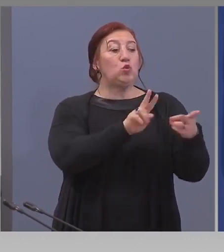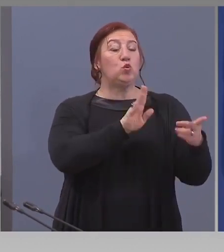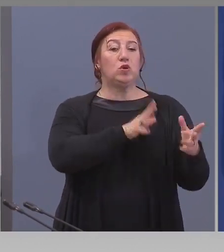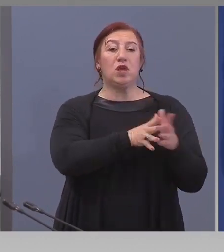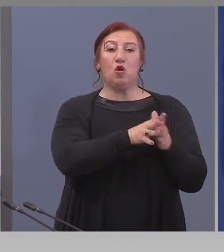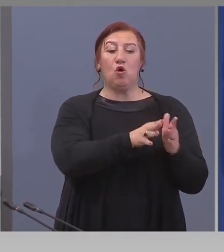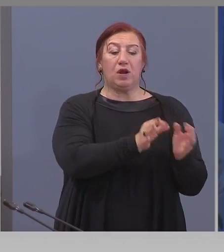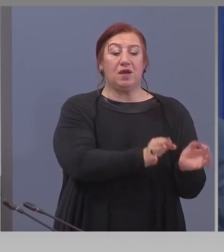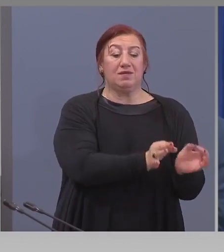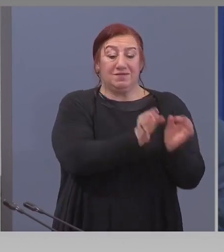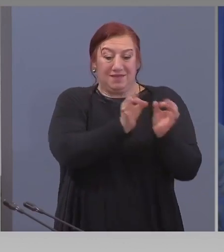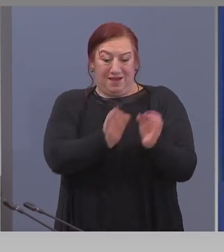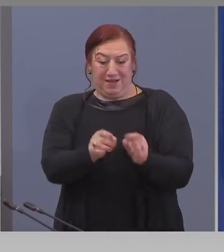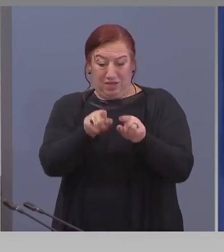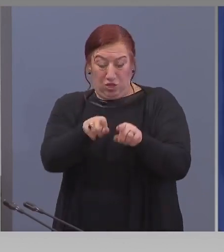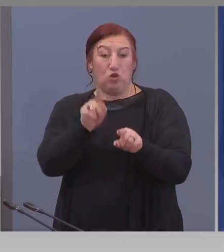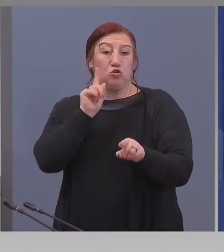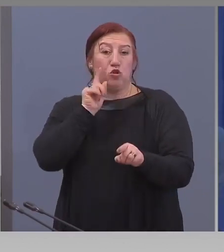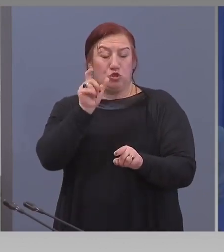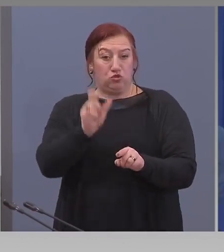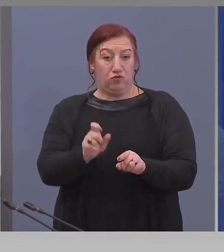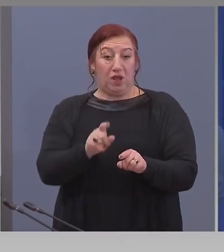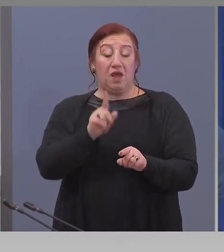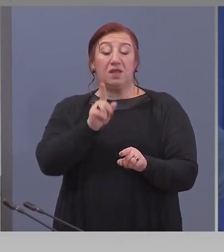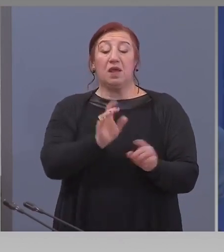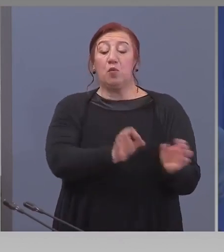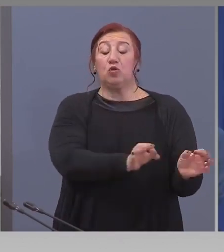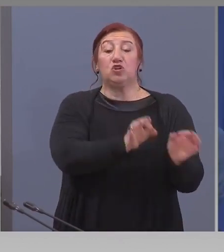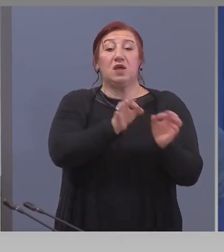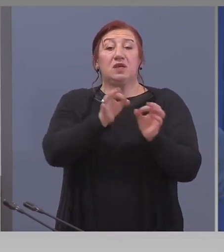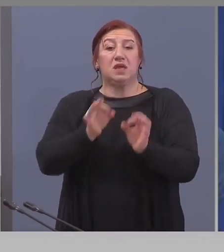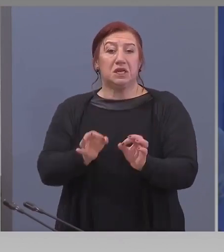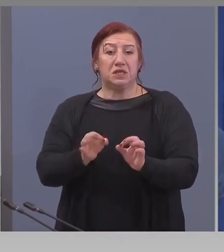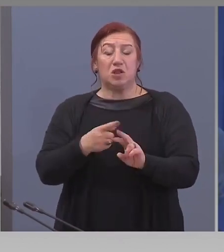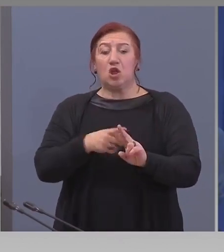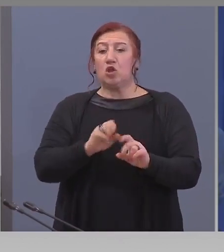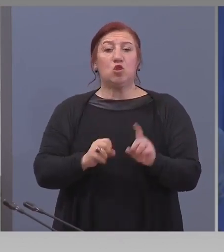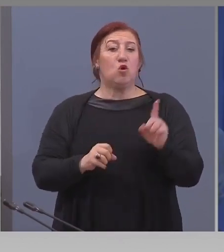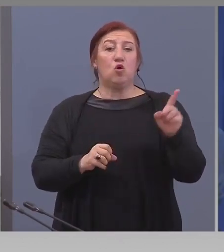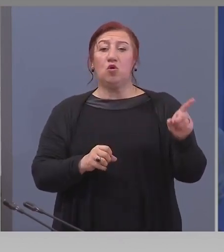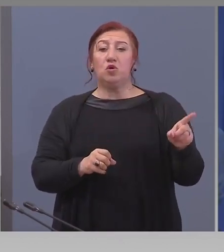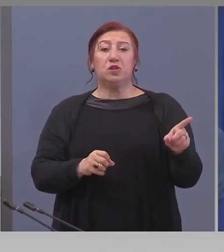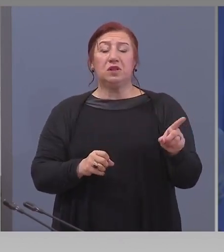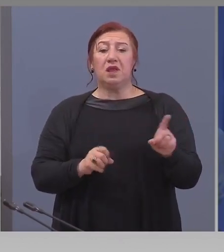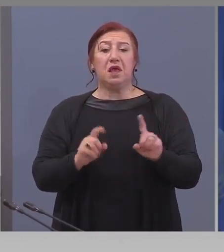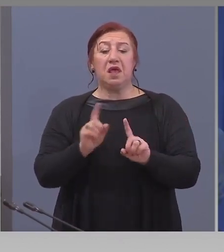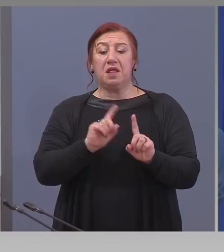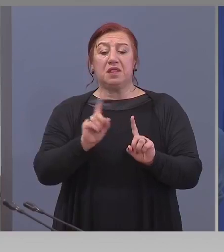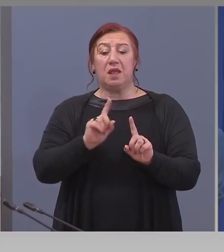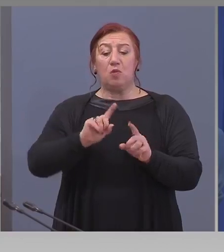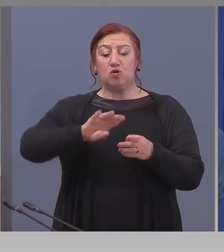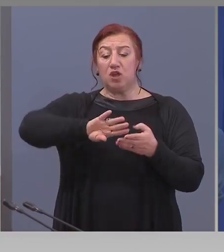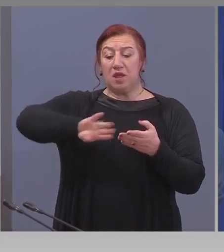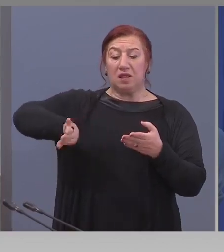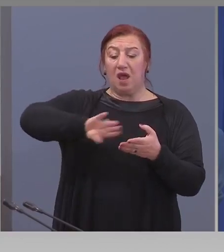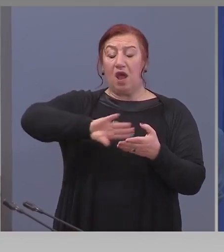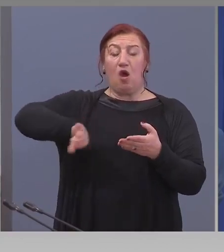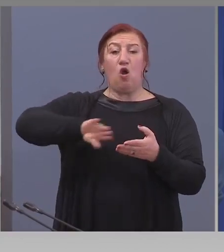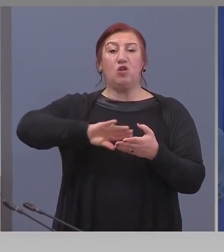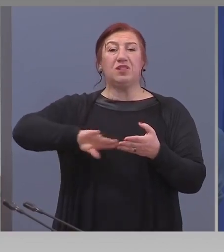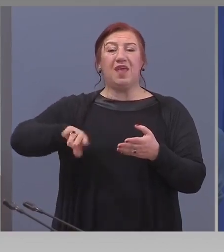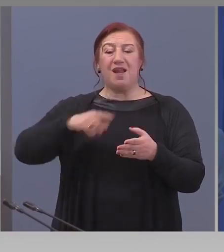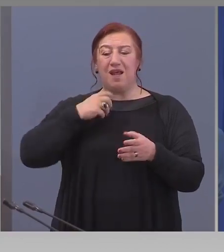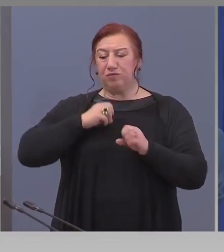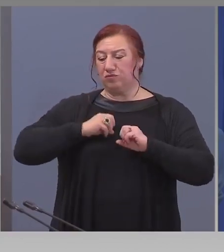Като те може да са го заразили него, но вече да не са в състояние да отделят вируса в околната